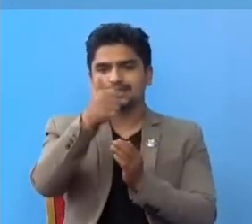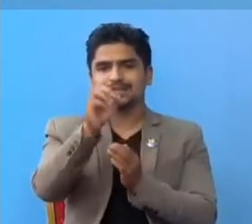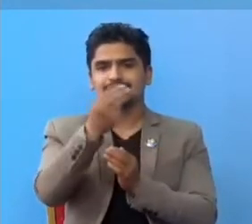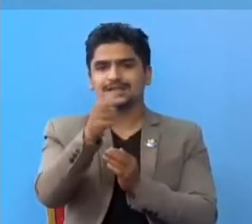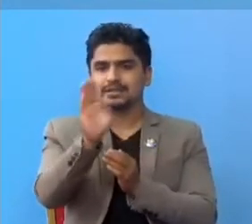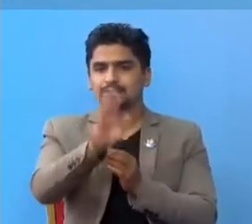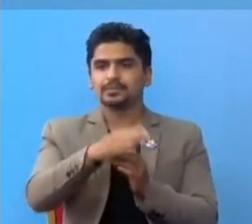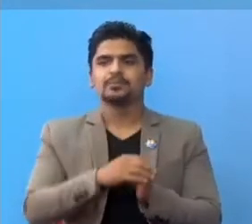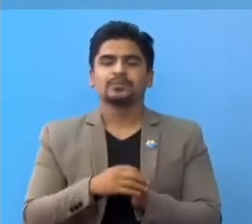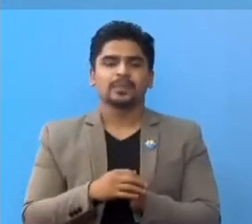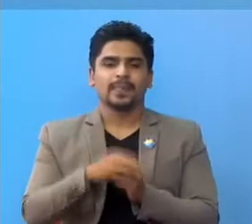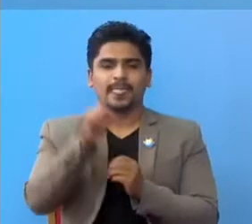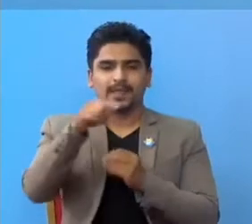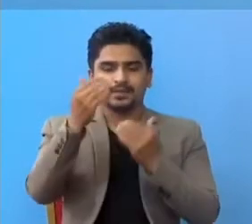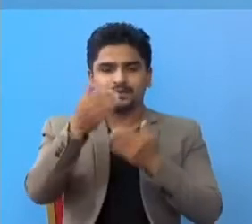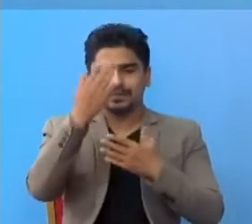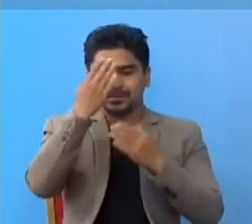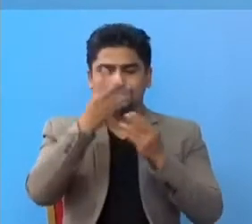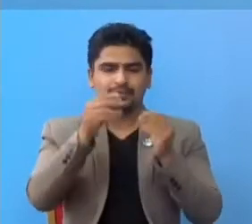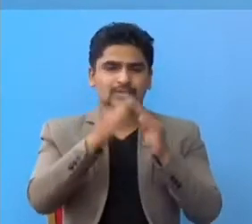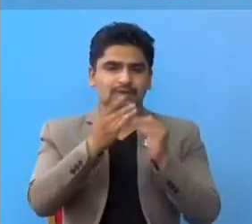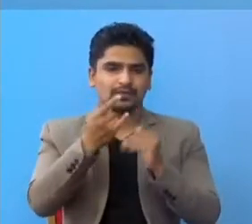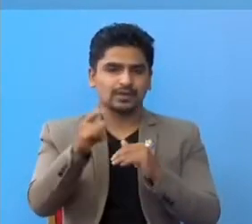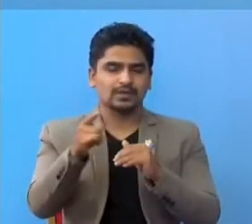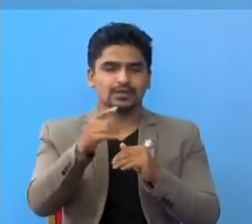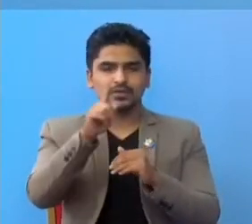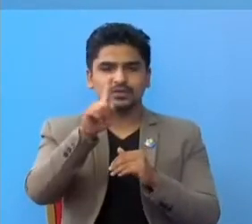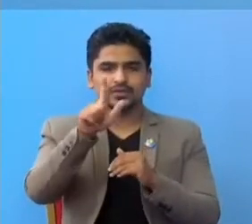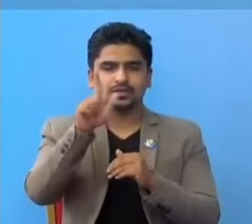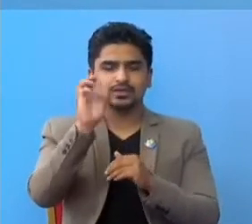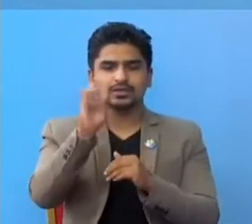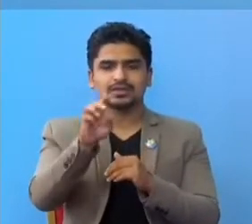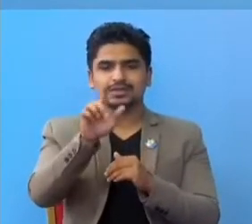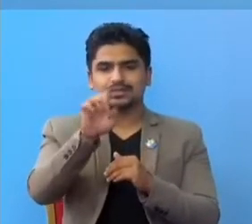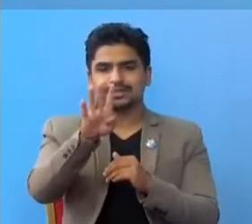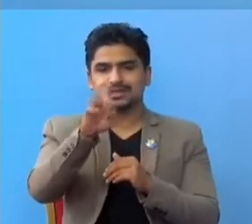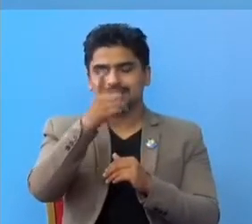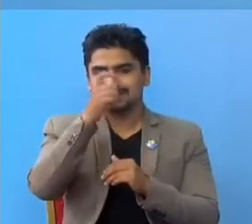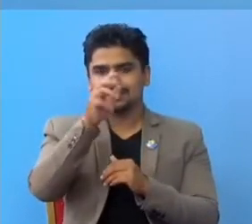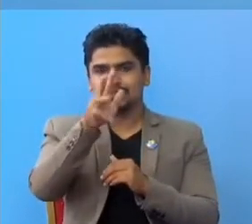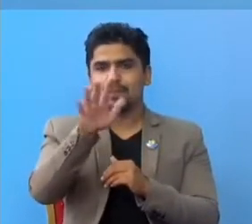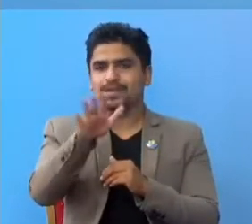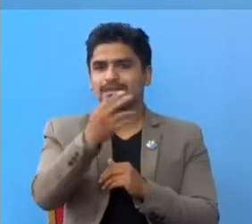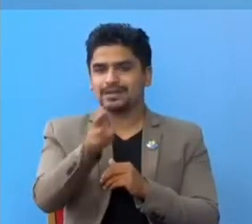पूरं मने